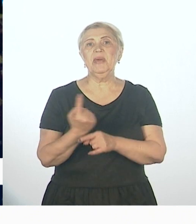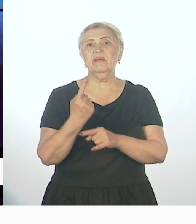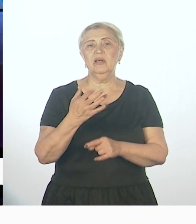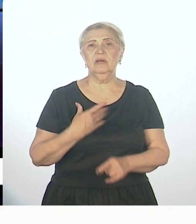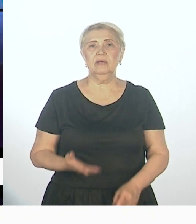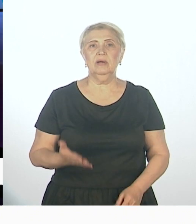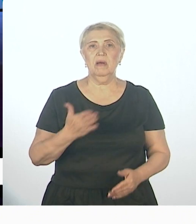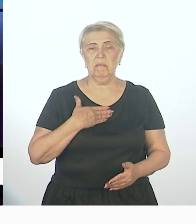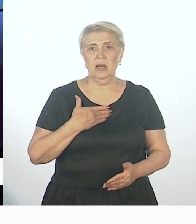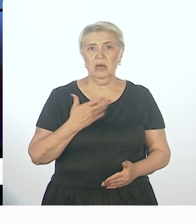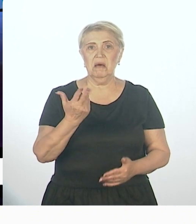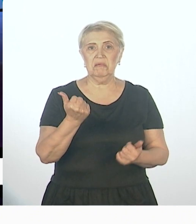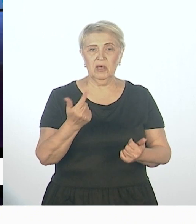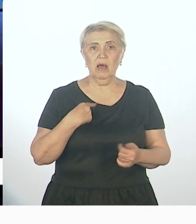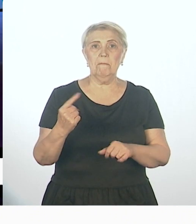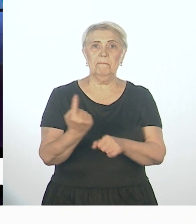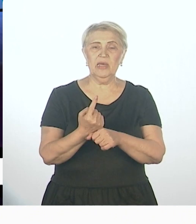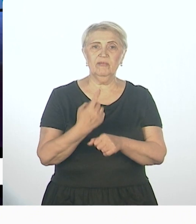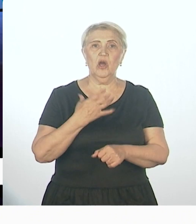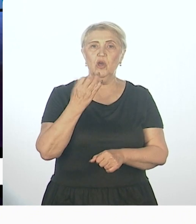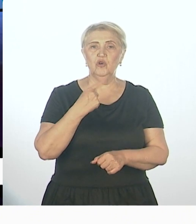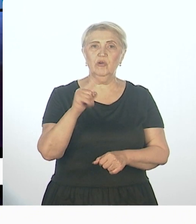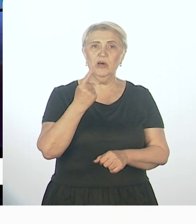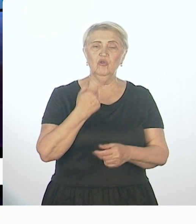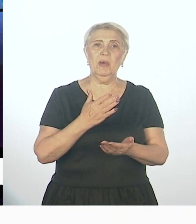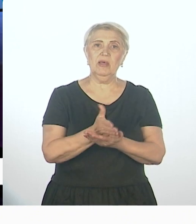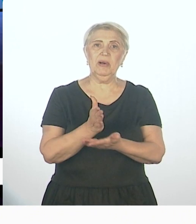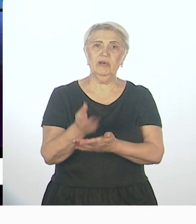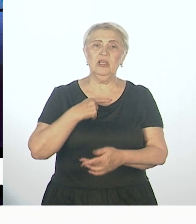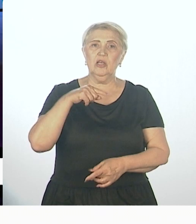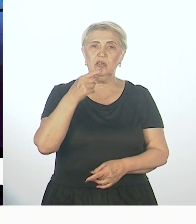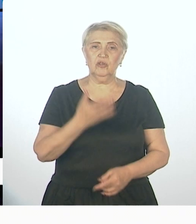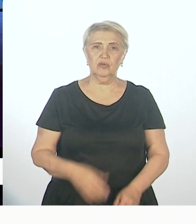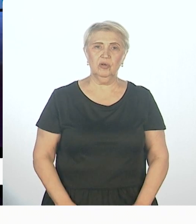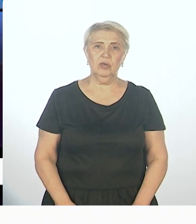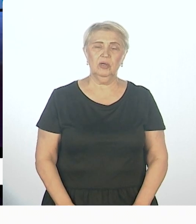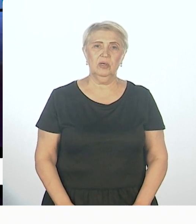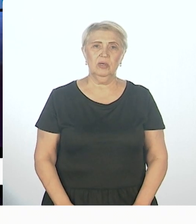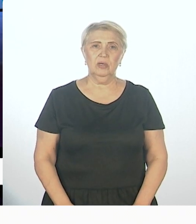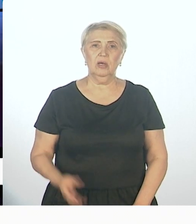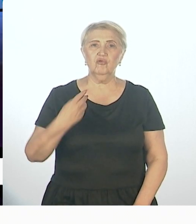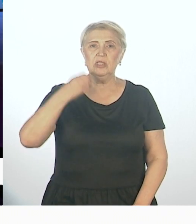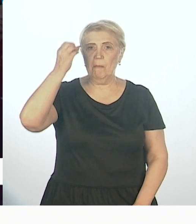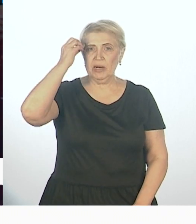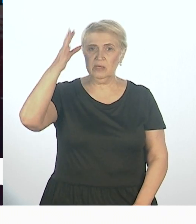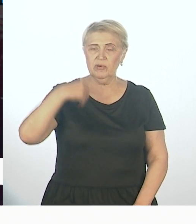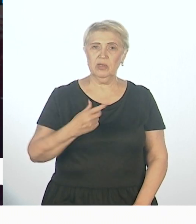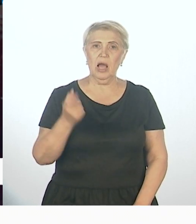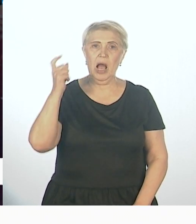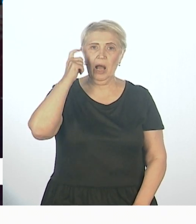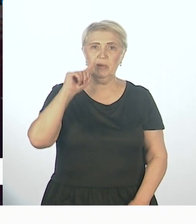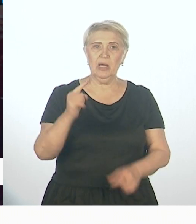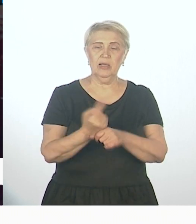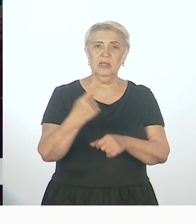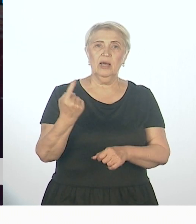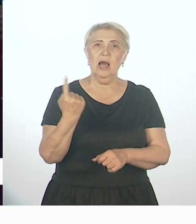Мы, конечно, законодатели моды, потому что еще об одном направлении скажу. Мы все говорим об инклюзивном образовании. Так вот, Хабаровс тоже один из